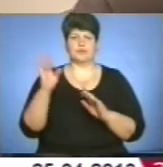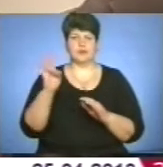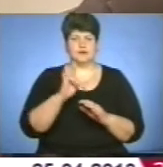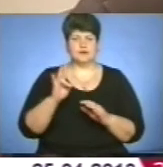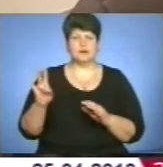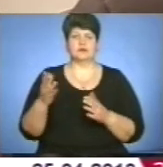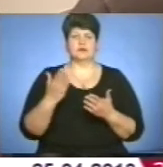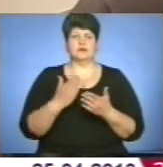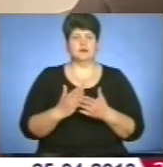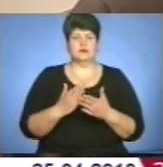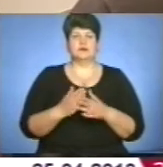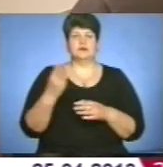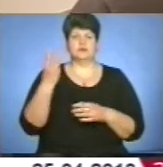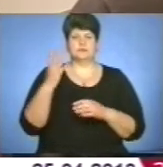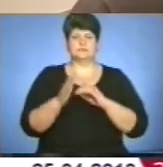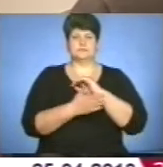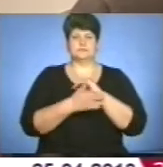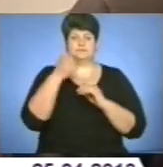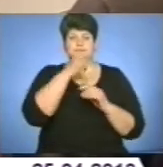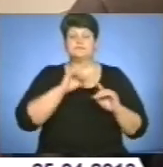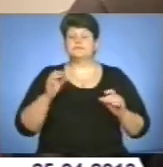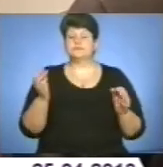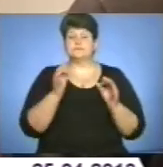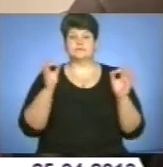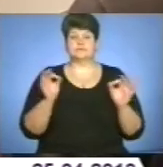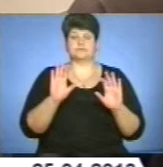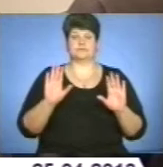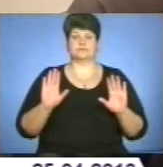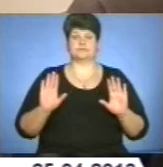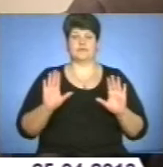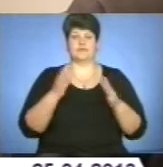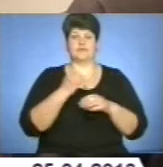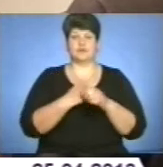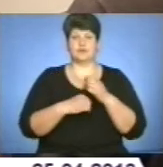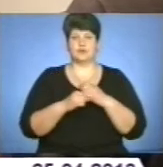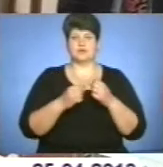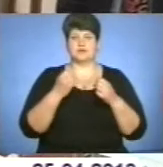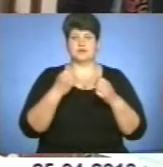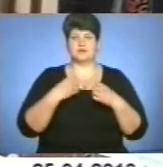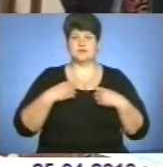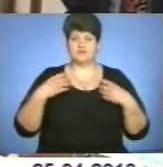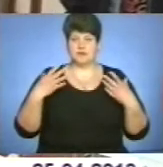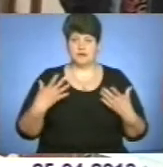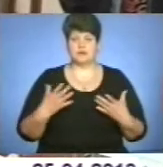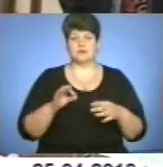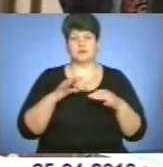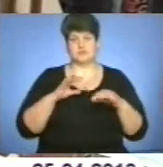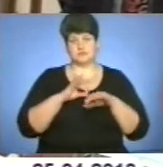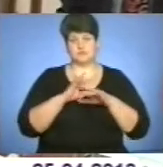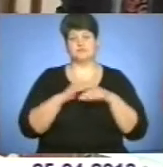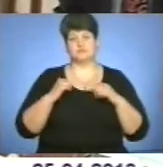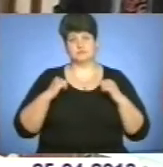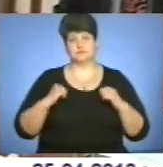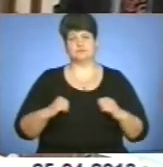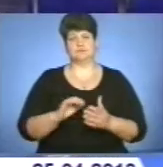буквально, що за три послідні роки, ми бачимо, що великодність вітає проходить у спокої, у злагоді.